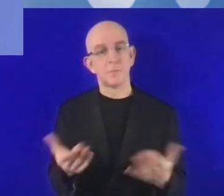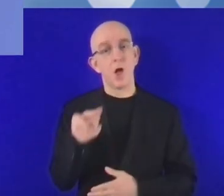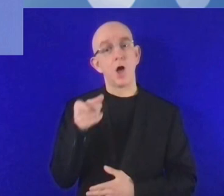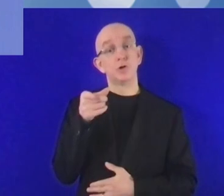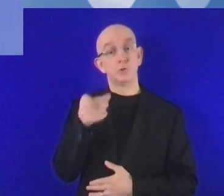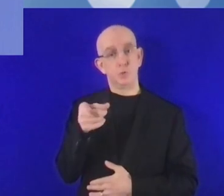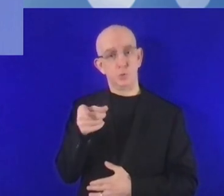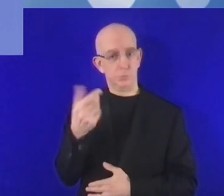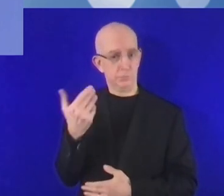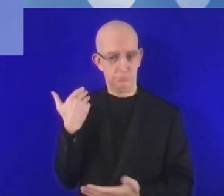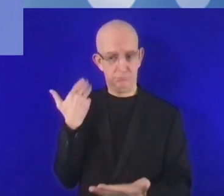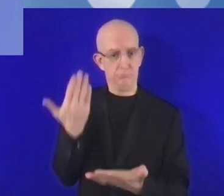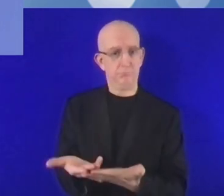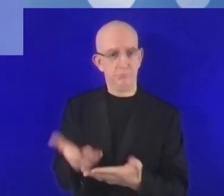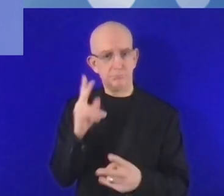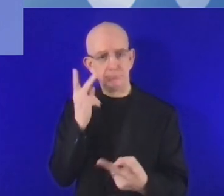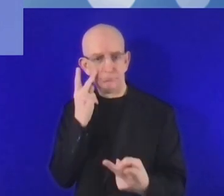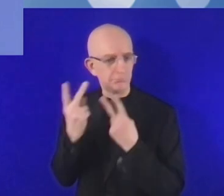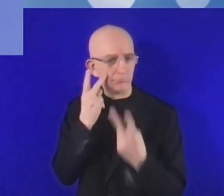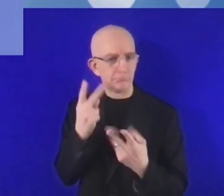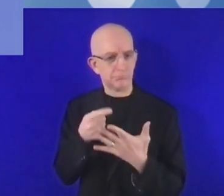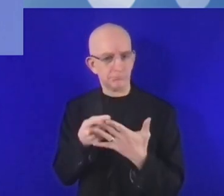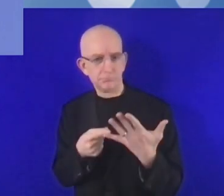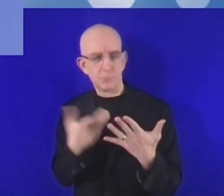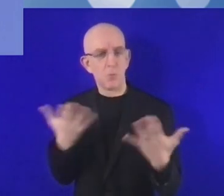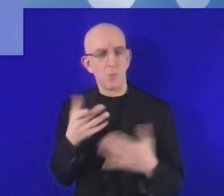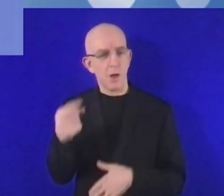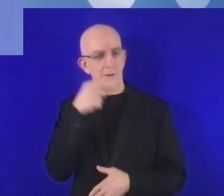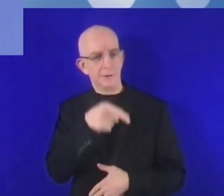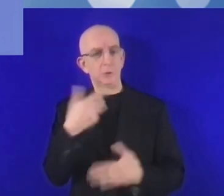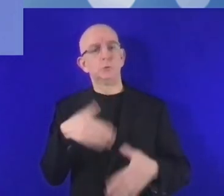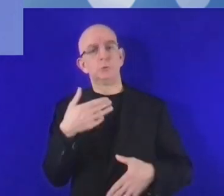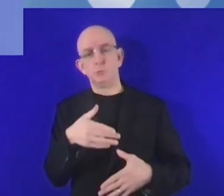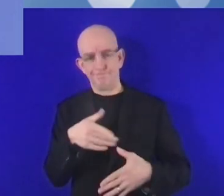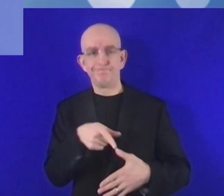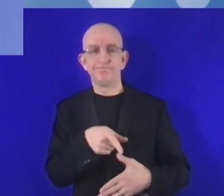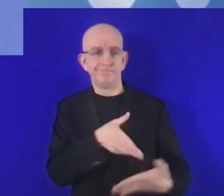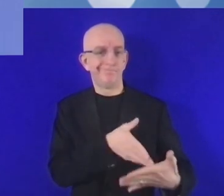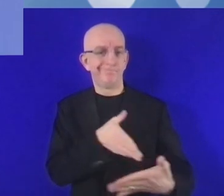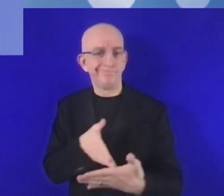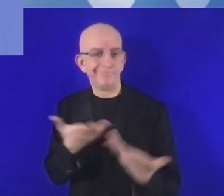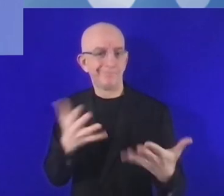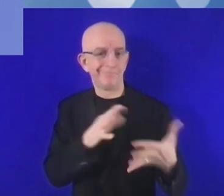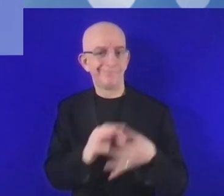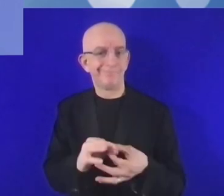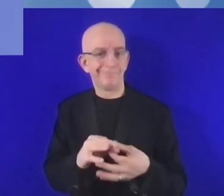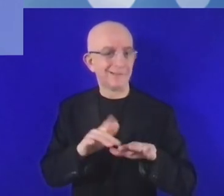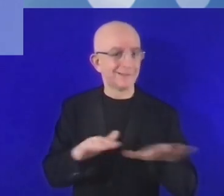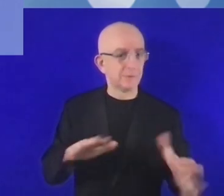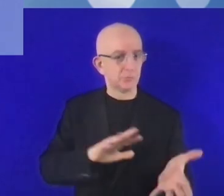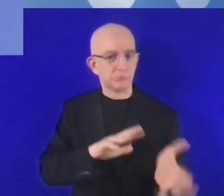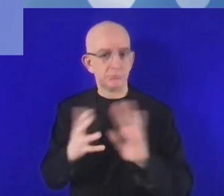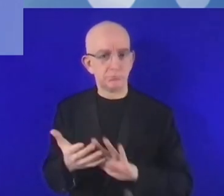نعم. هل بالاعتماد على تجربتك ما هي التحديات التي ترينها في مجال